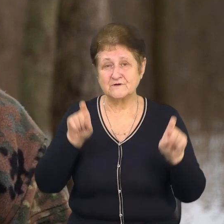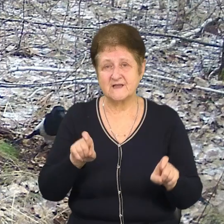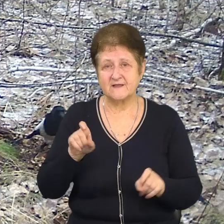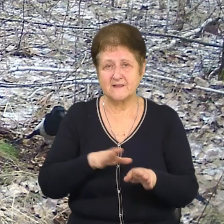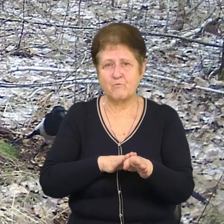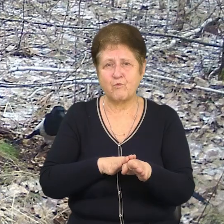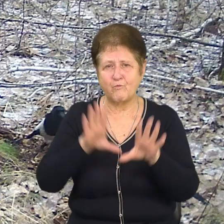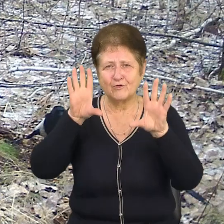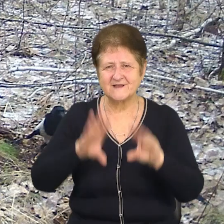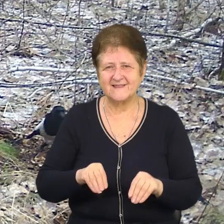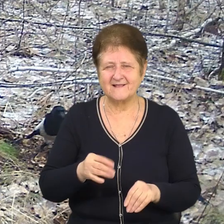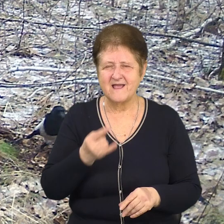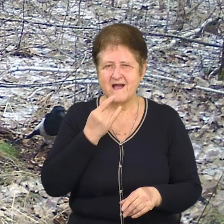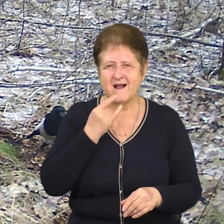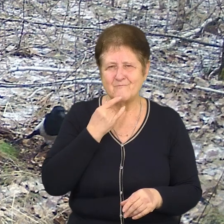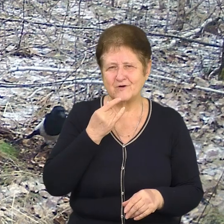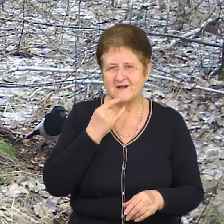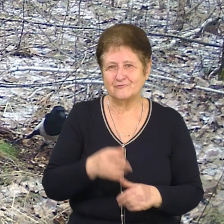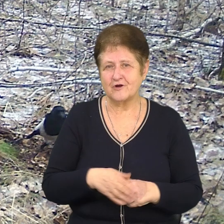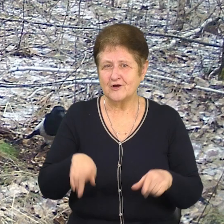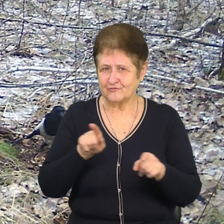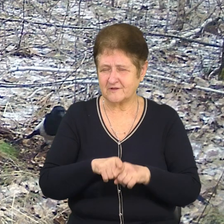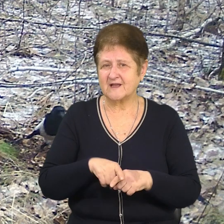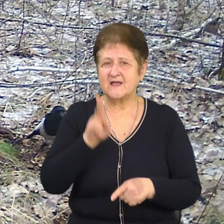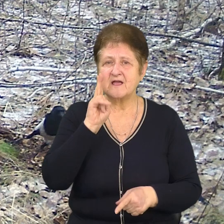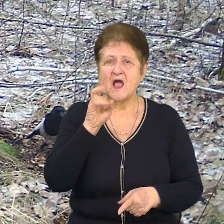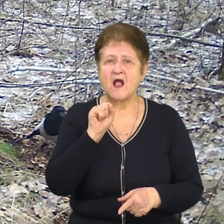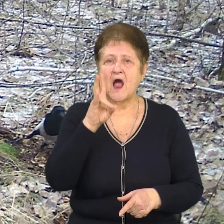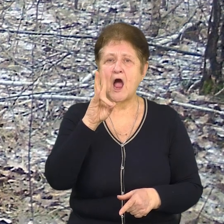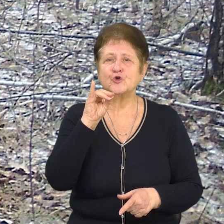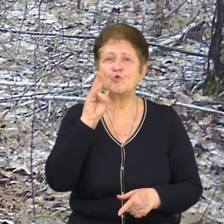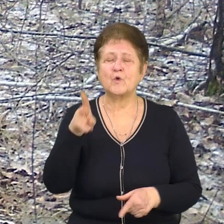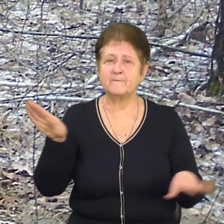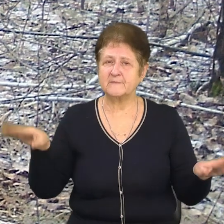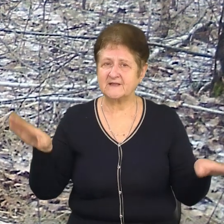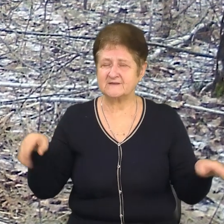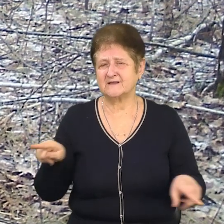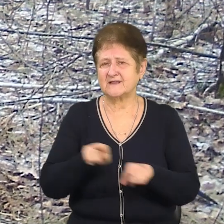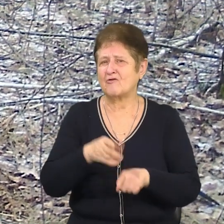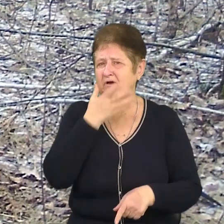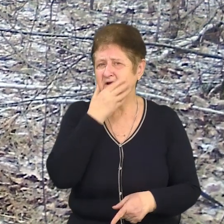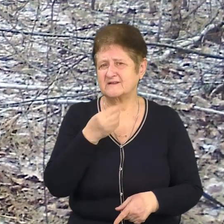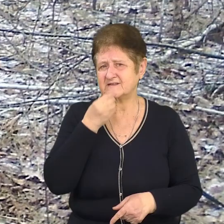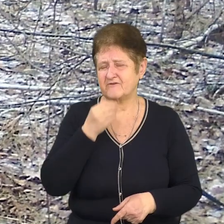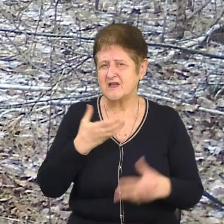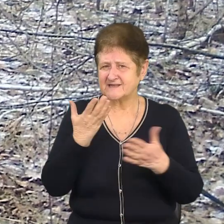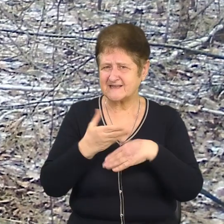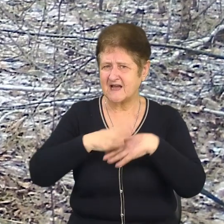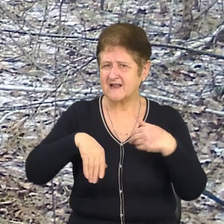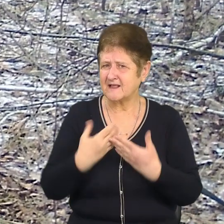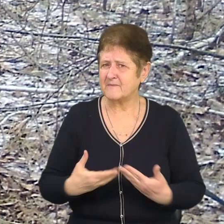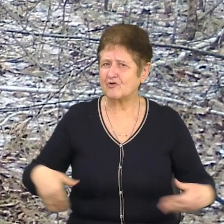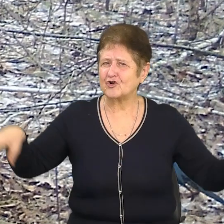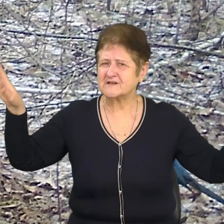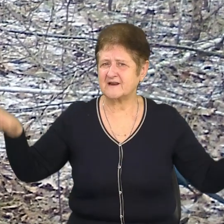акумулятори. Але такий дуже крутий канюк, дуже гарні кадри, де він там прям з розкритими крилами, де він сорок, ворон відганяє від